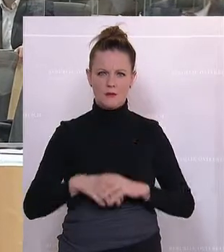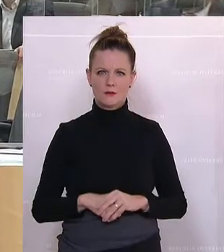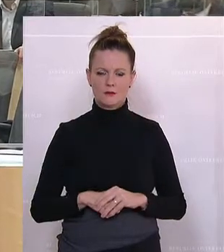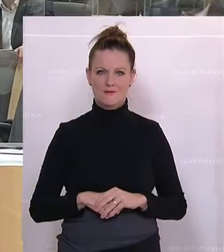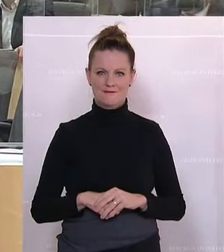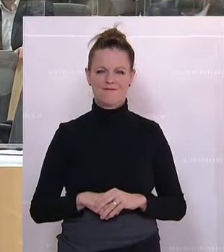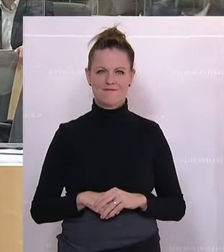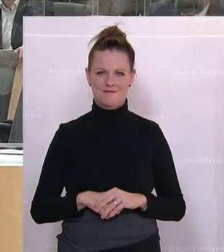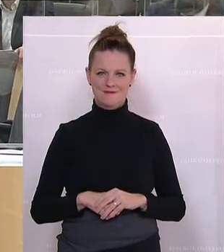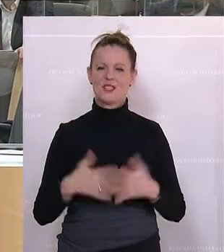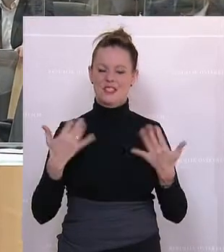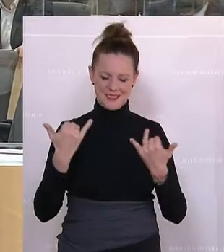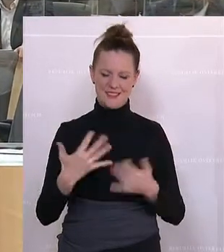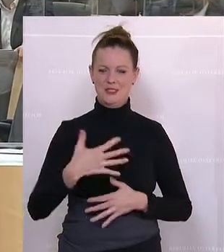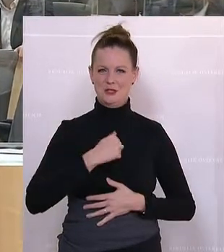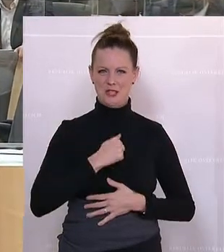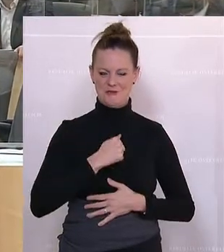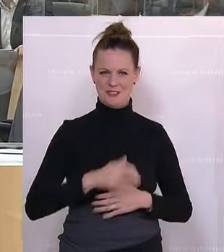So, mit vereinten Kräften.